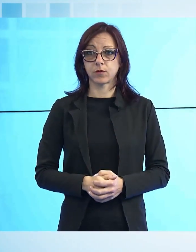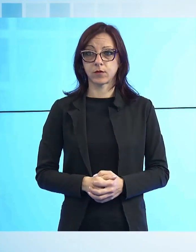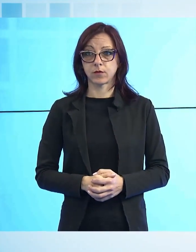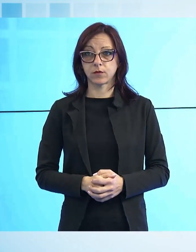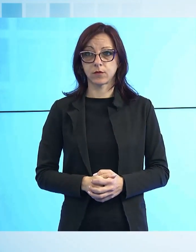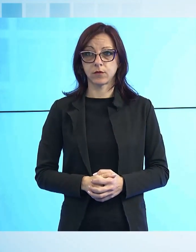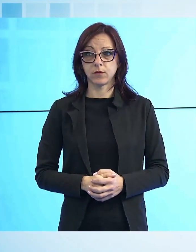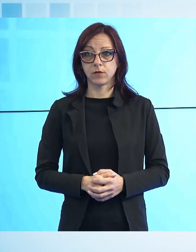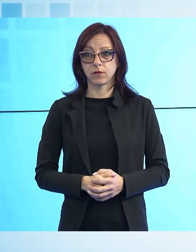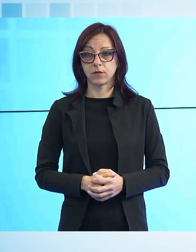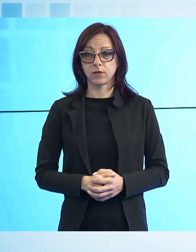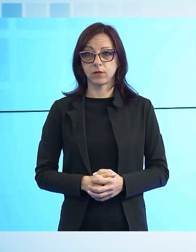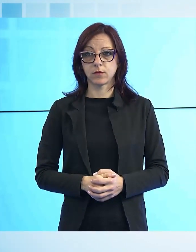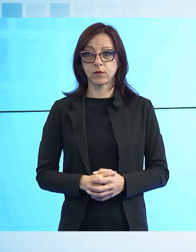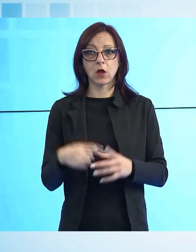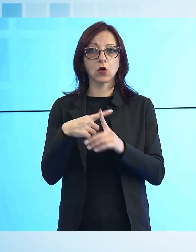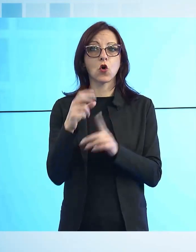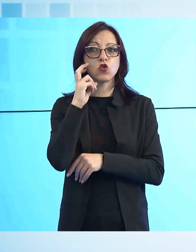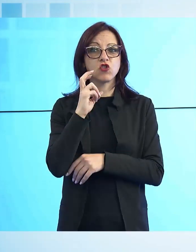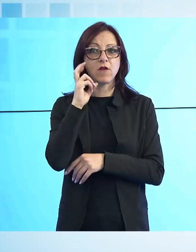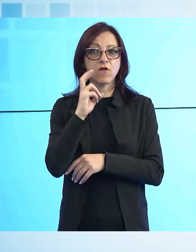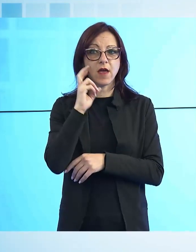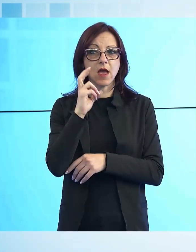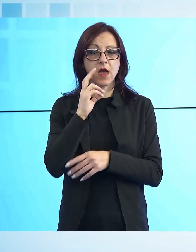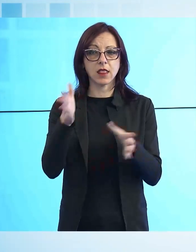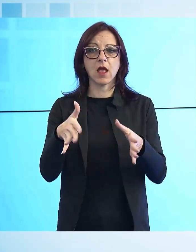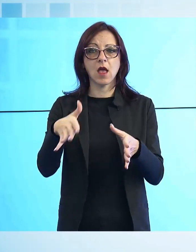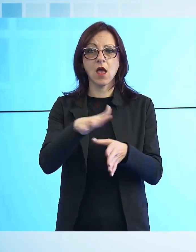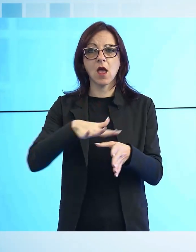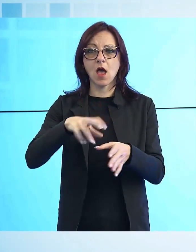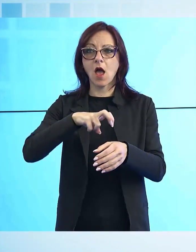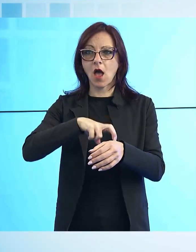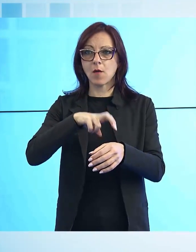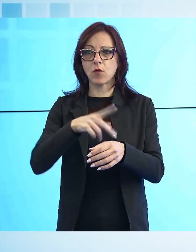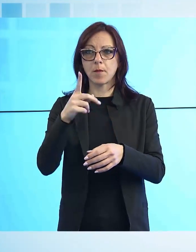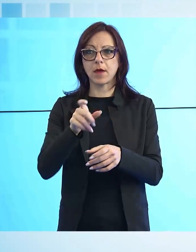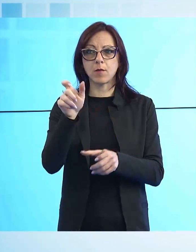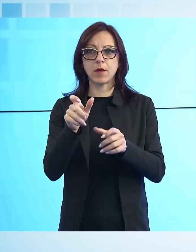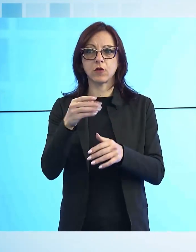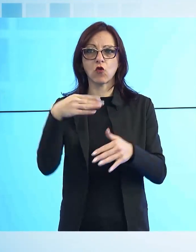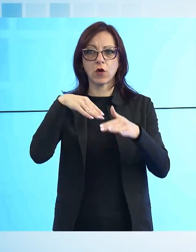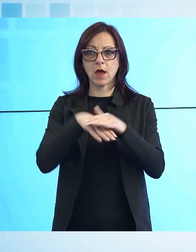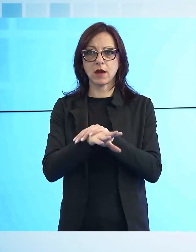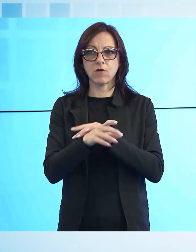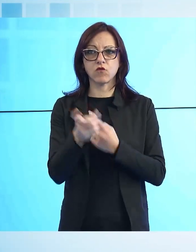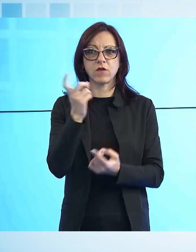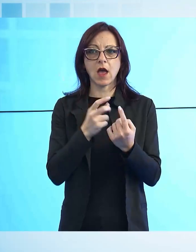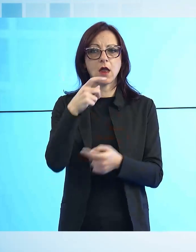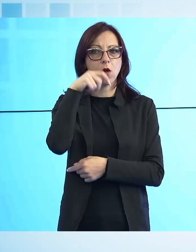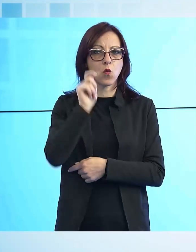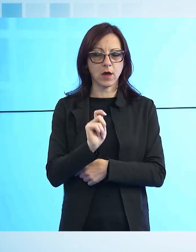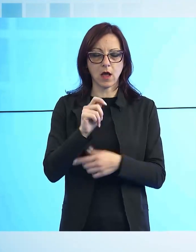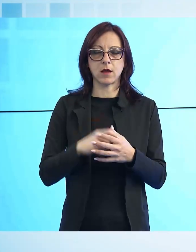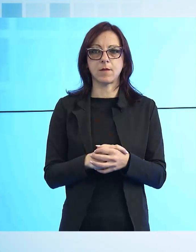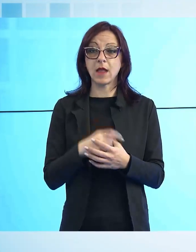Alla Croce Verde un ambulatorio per i rifugiati ucraini presentato e il servizio in collaborazione con l'azienda USL Toscana Nord Ovest